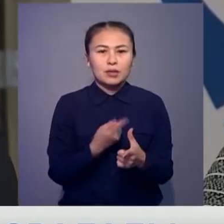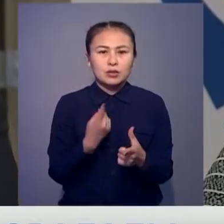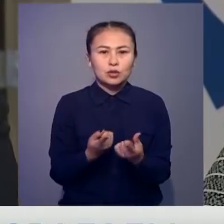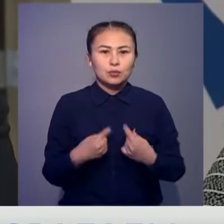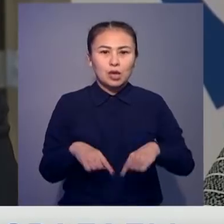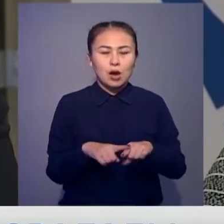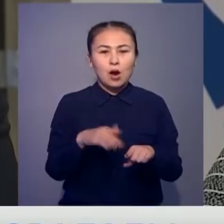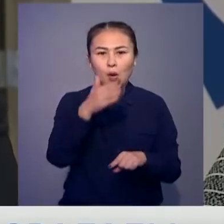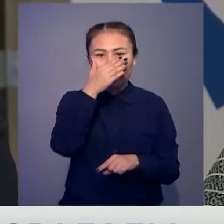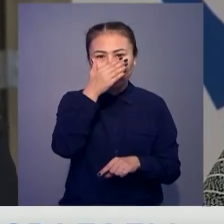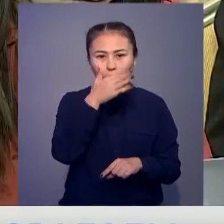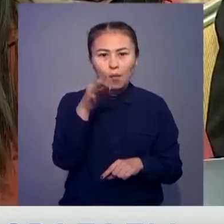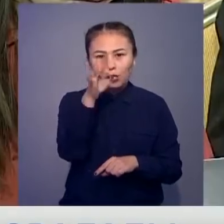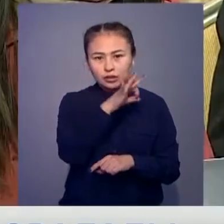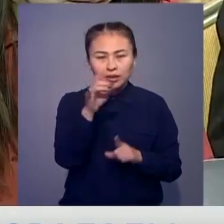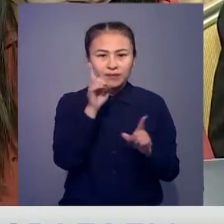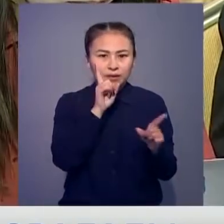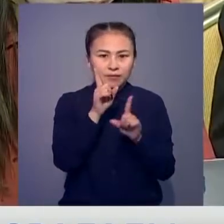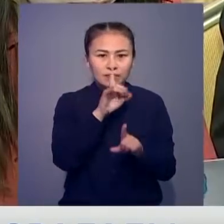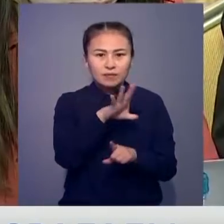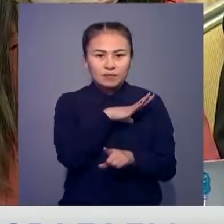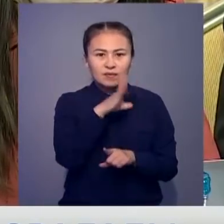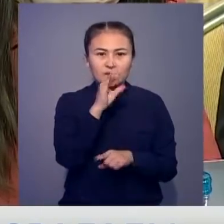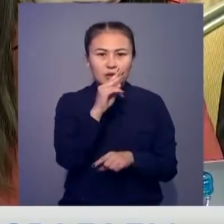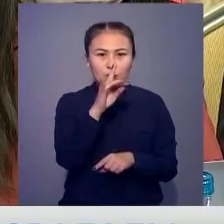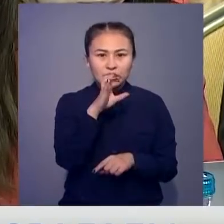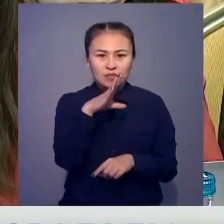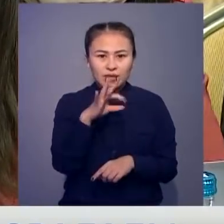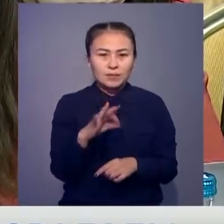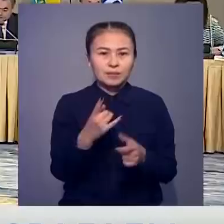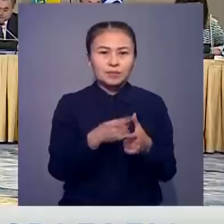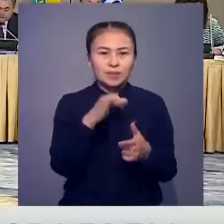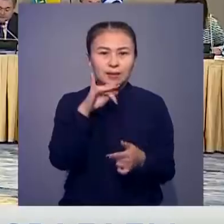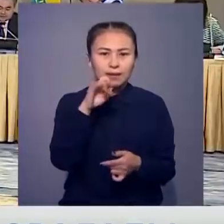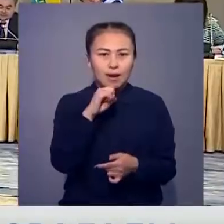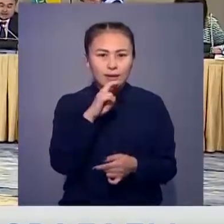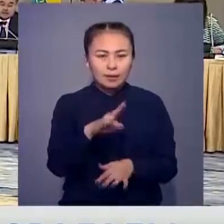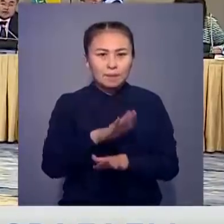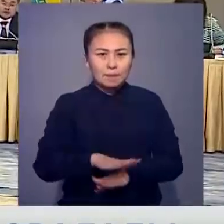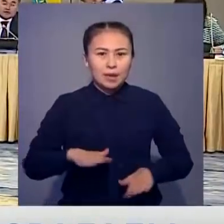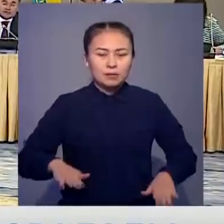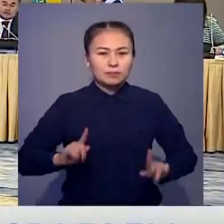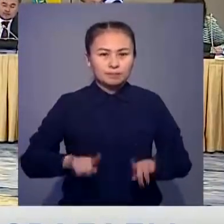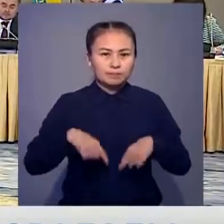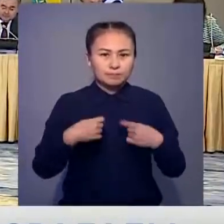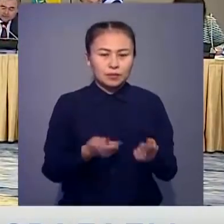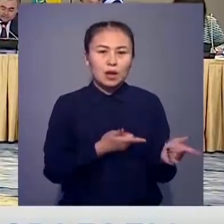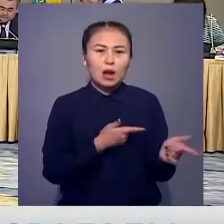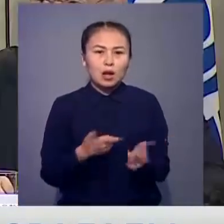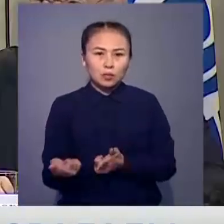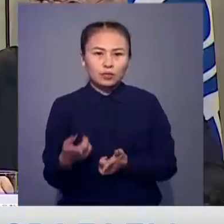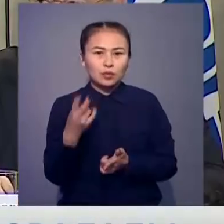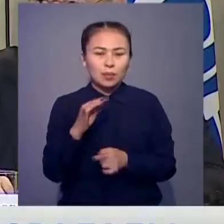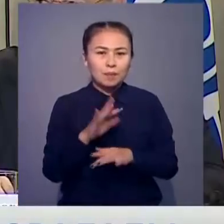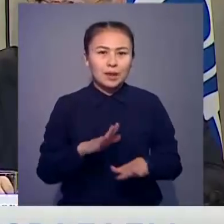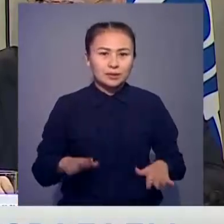тымақтасы құйымның ауғанстан бойынша жиында айтылды. Ведіңсі өкілдердің айтыңынша, Ирак белігі балаларды беруге дайын. Сонымен